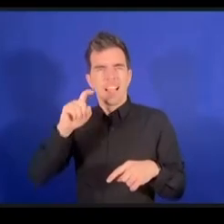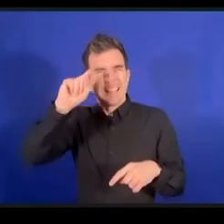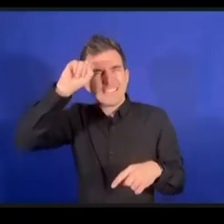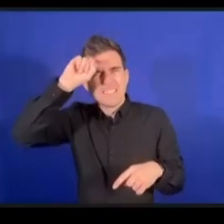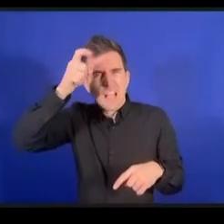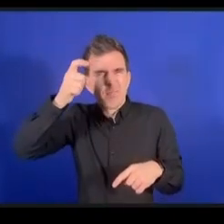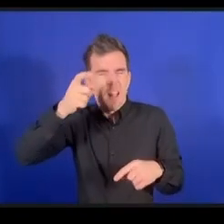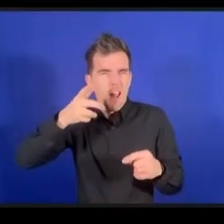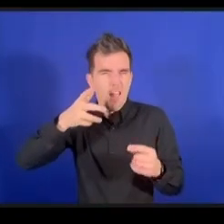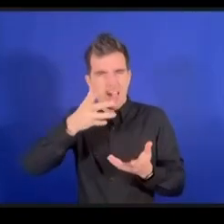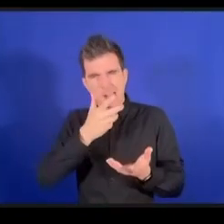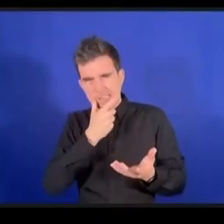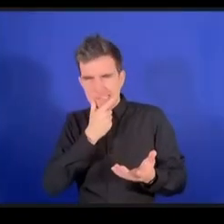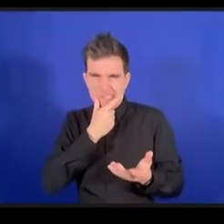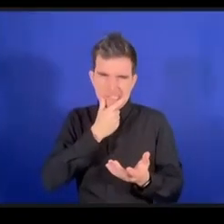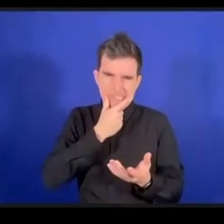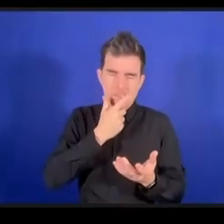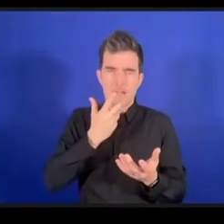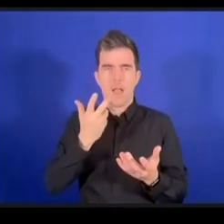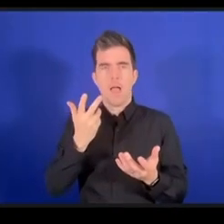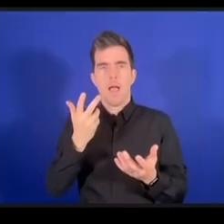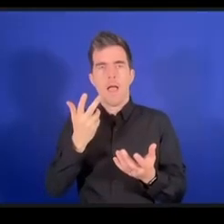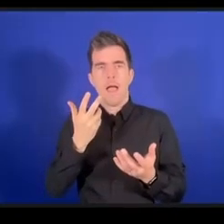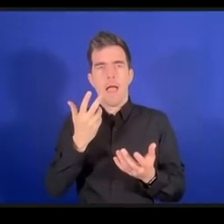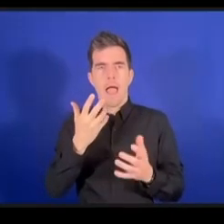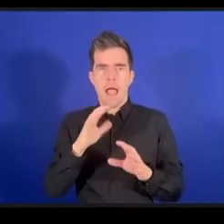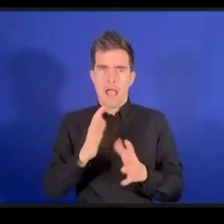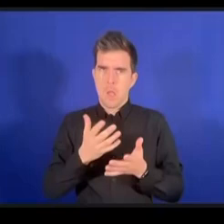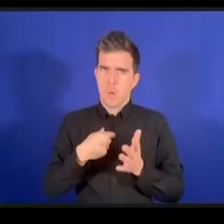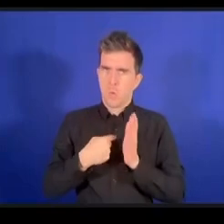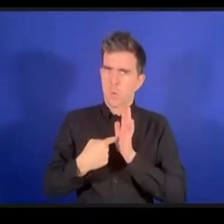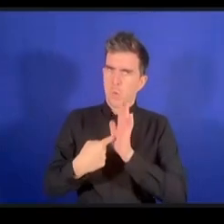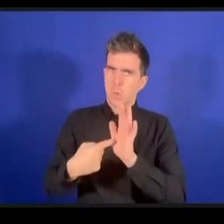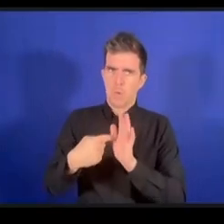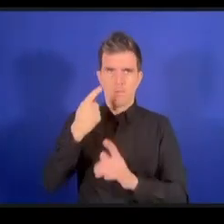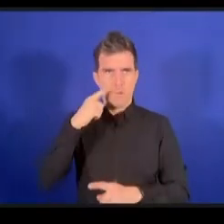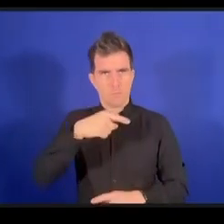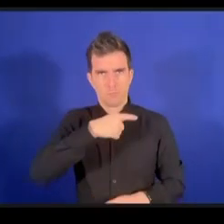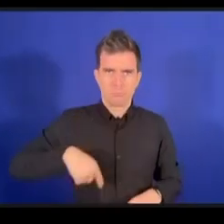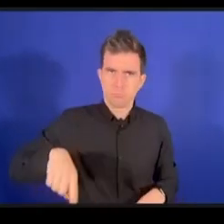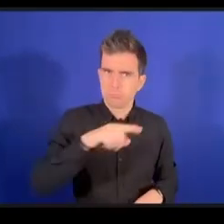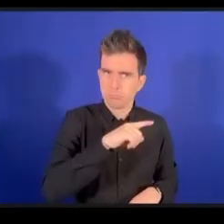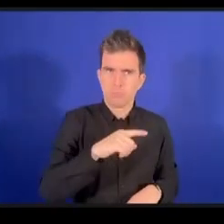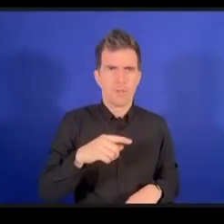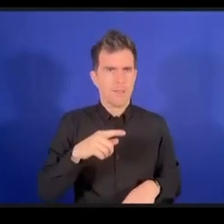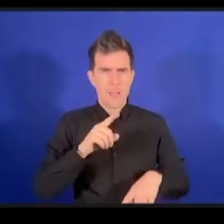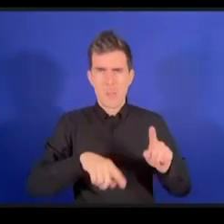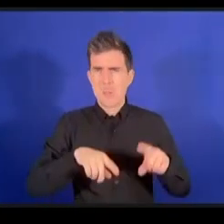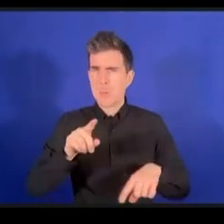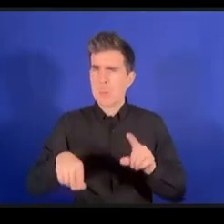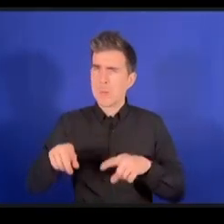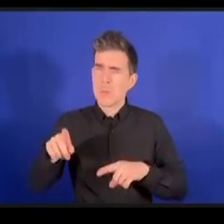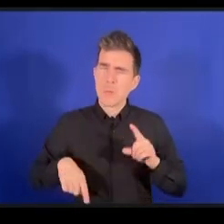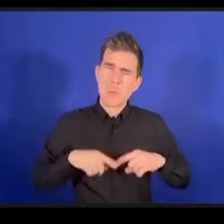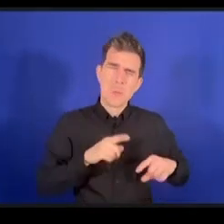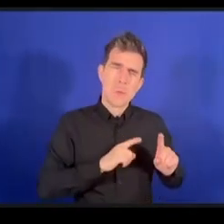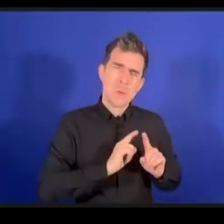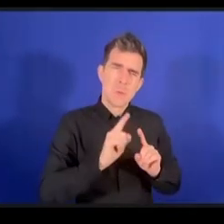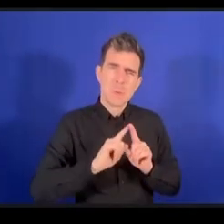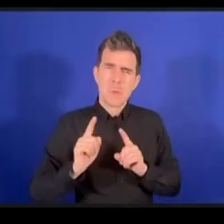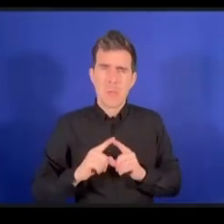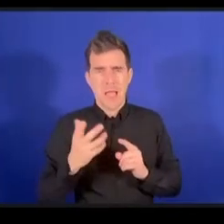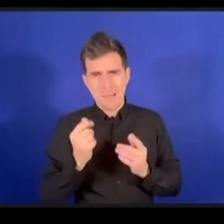التقاء بين كافة الإئتلافات فكما سمعنا هناك من يعمل على